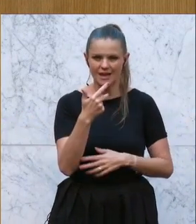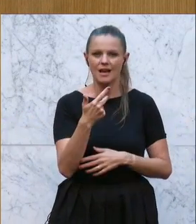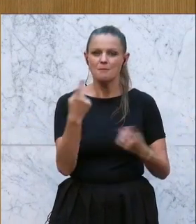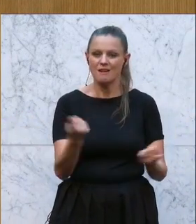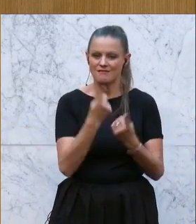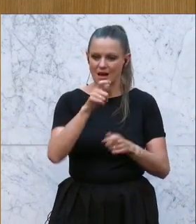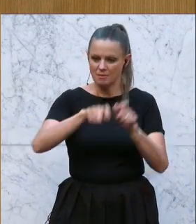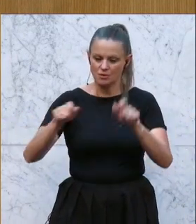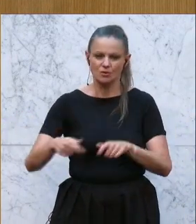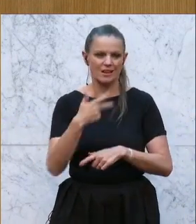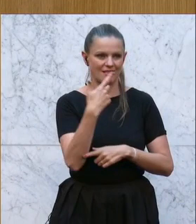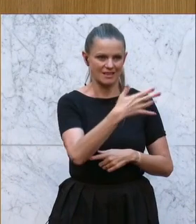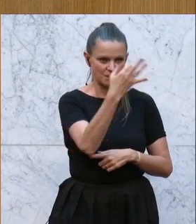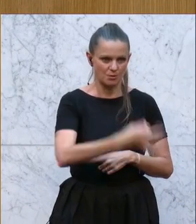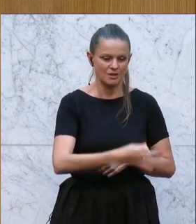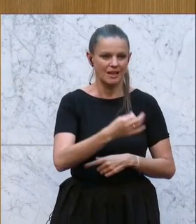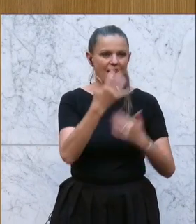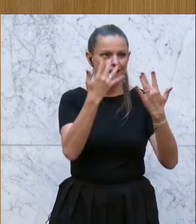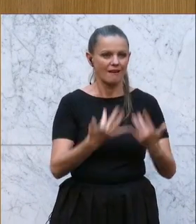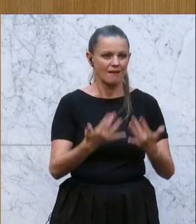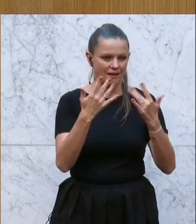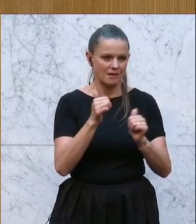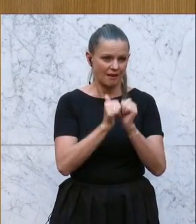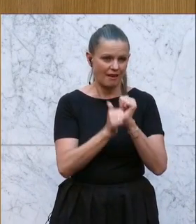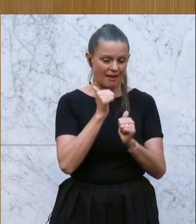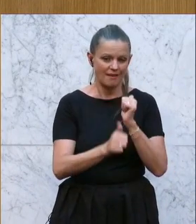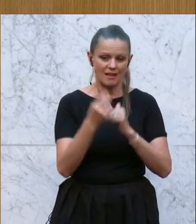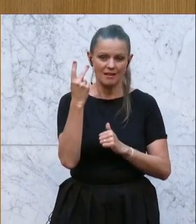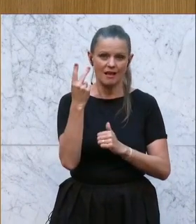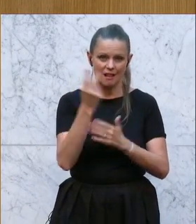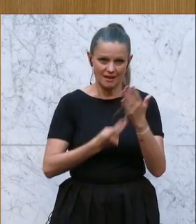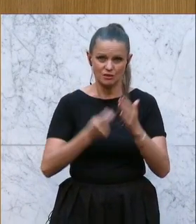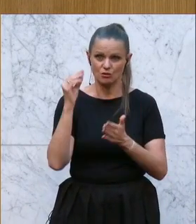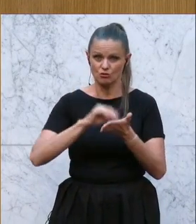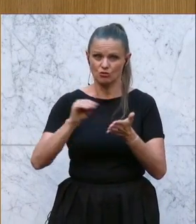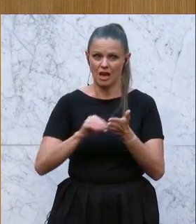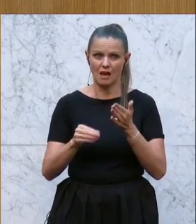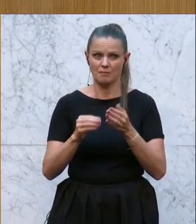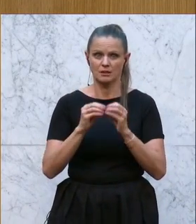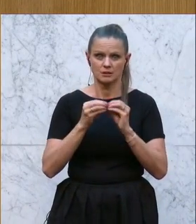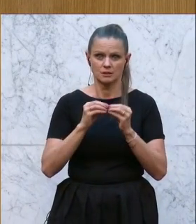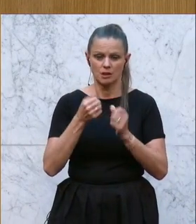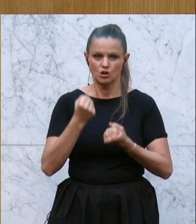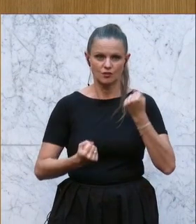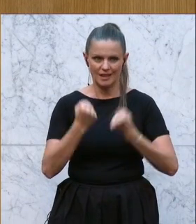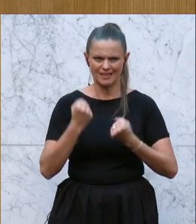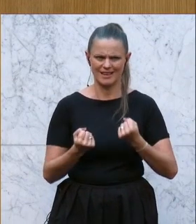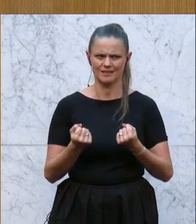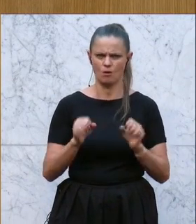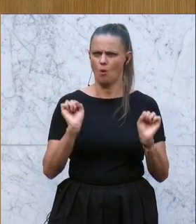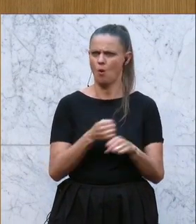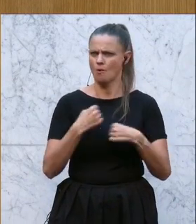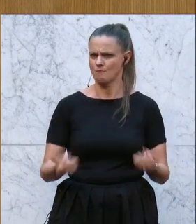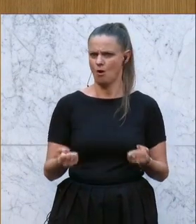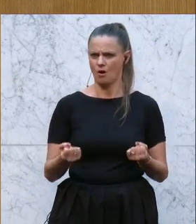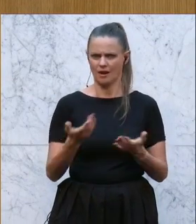Bewerber in Rechnen, in Schreiben und in Lesen schwer tun. Und ich sage Ihnen, dieses Bildungssystem, das kann doch nicht sein,